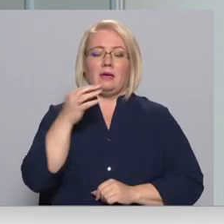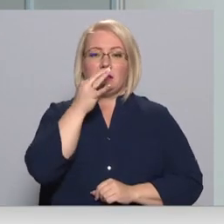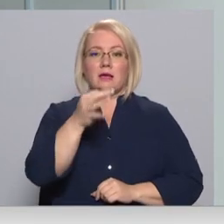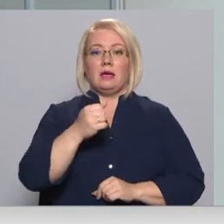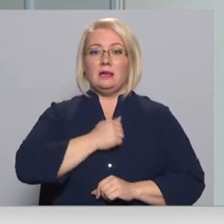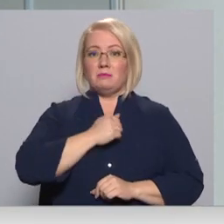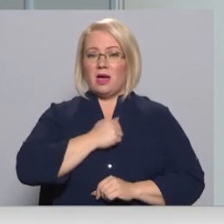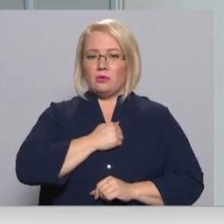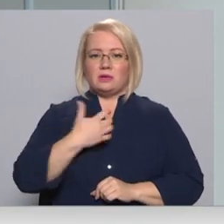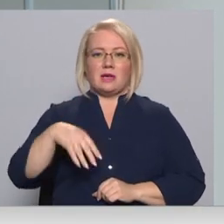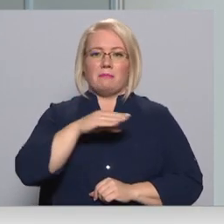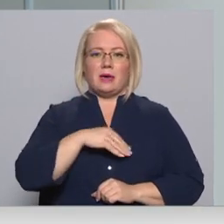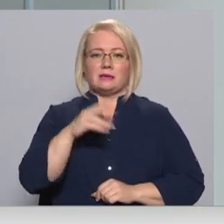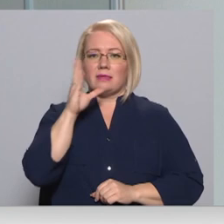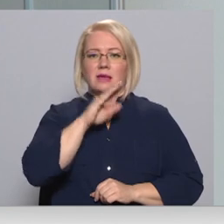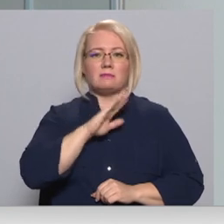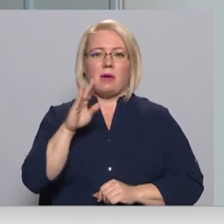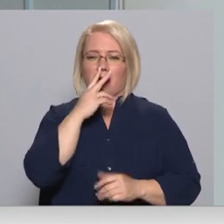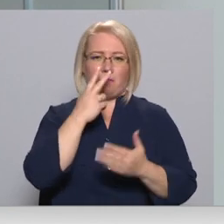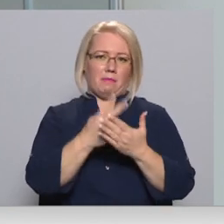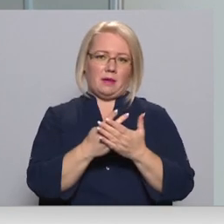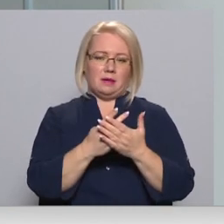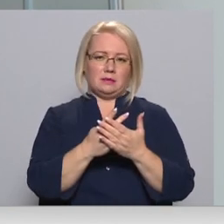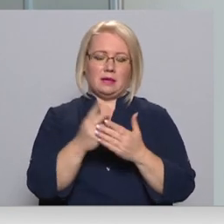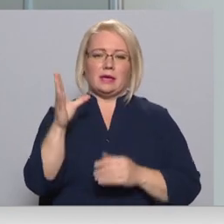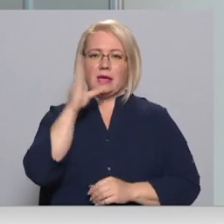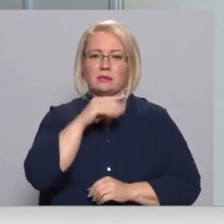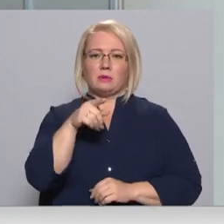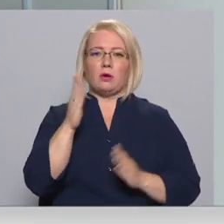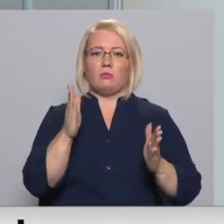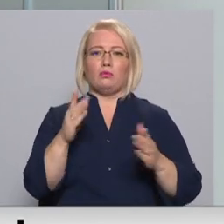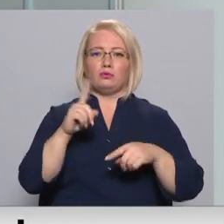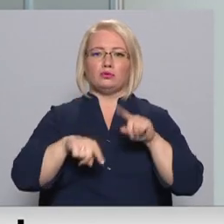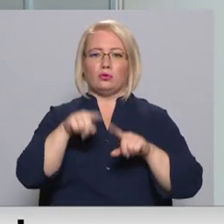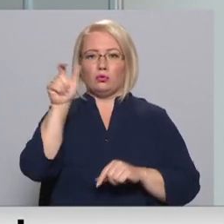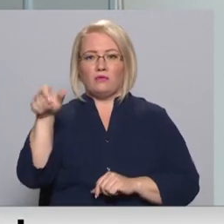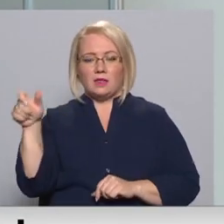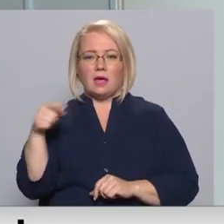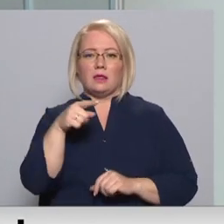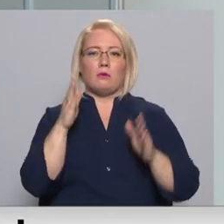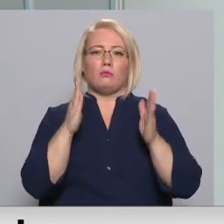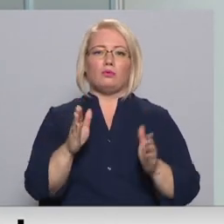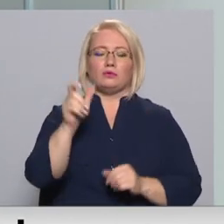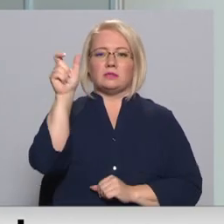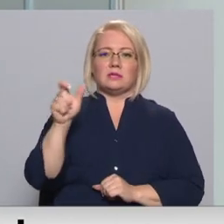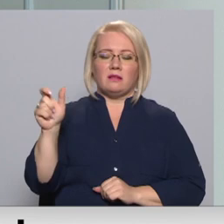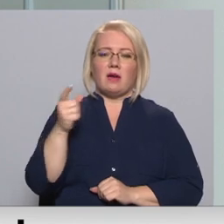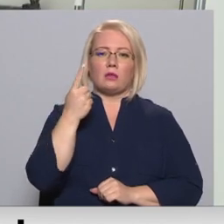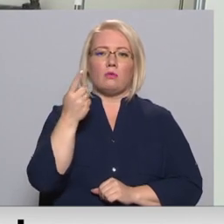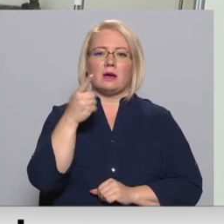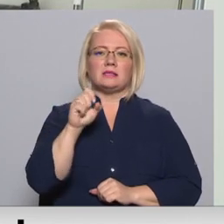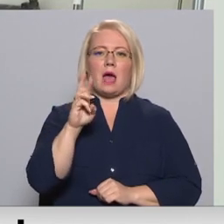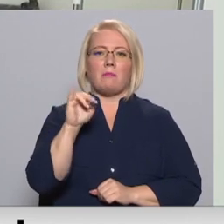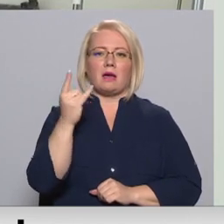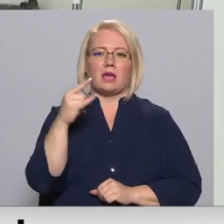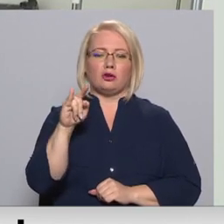mēs pat nespējam paredzēt to. Ja iespējams, tie būs tuvinieki, iespējams, tie būs cilvēki no samārieša kustības,